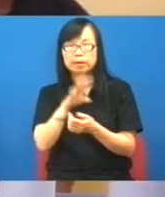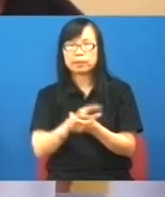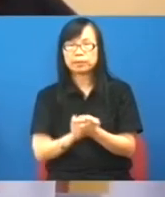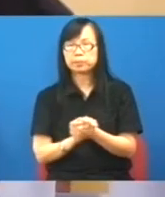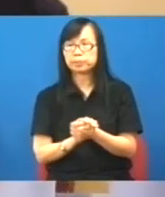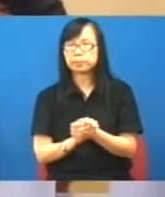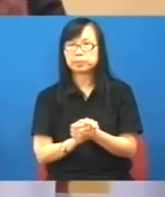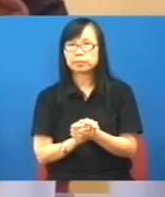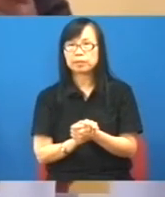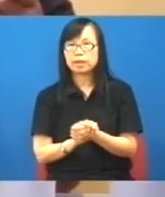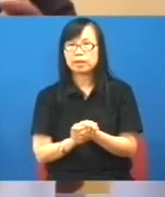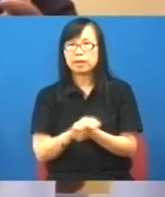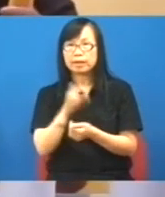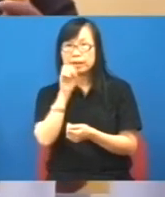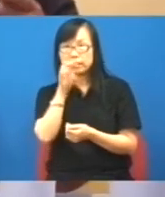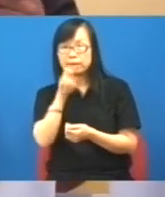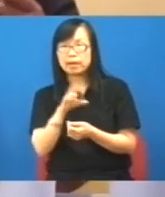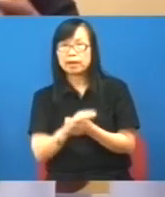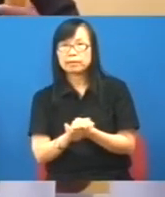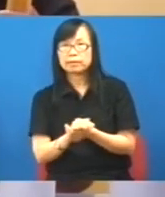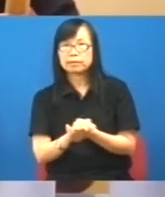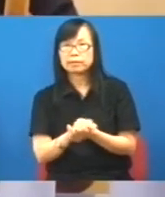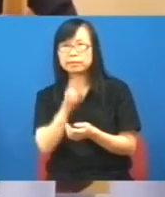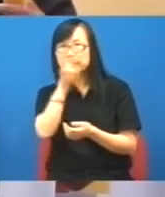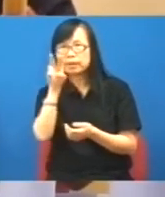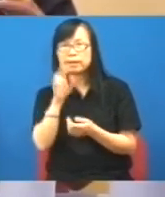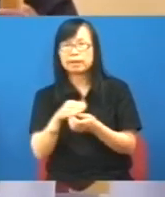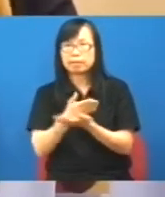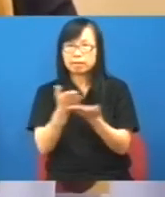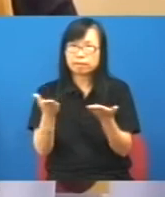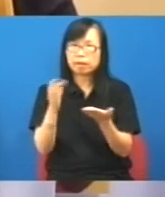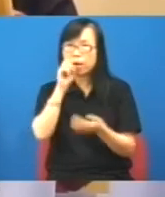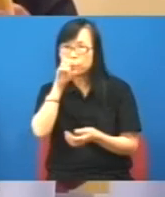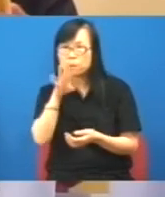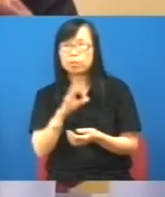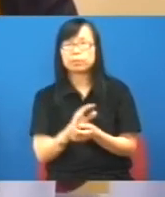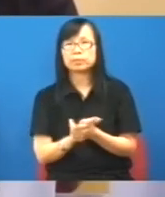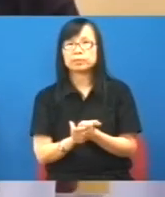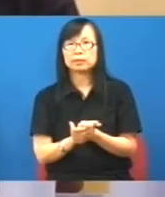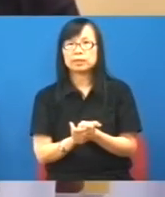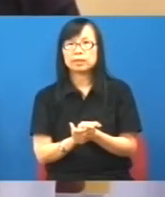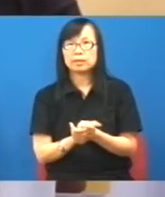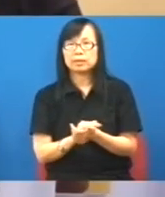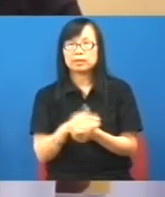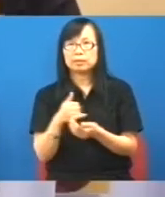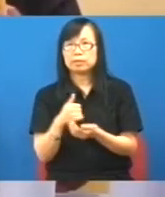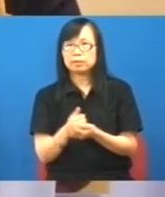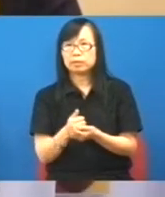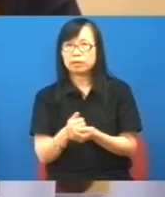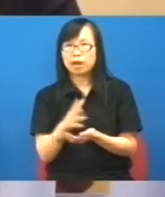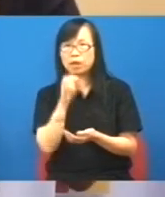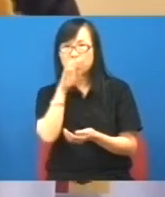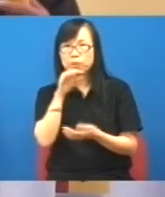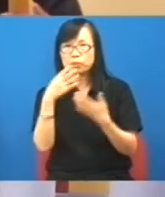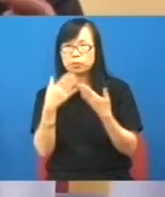大眾傳媒真的要警醒大家在說話的時候就正襟危坐一說完